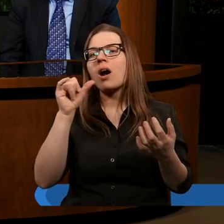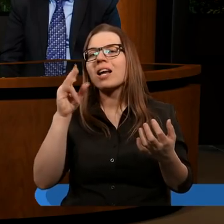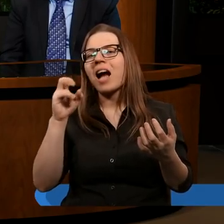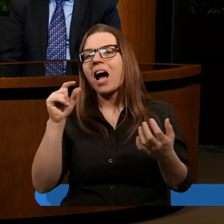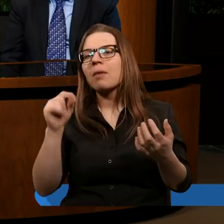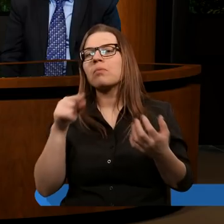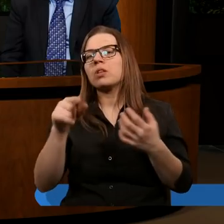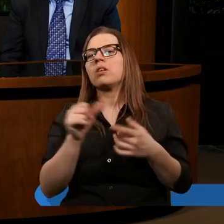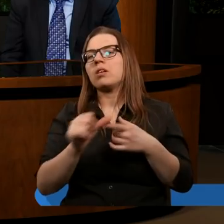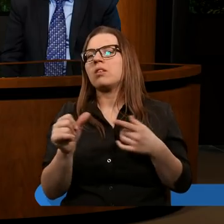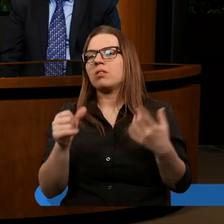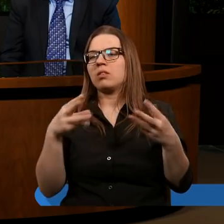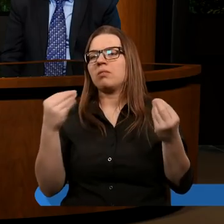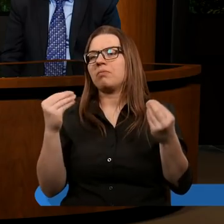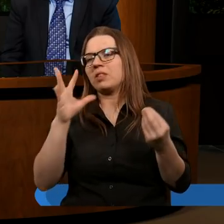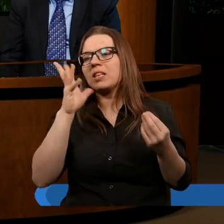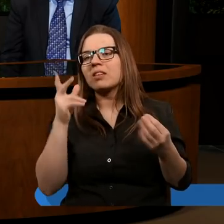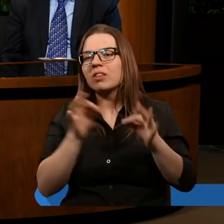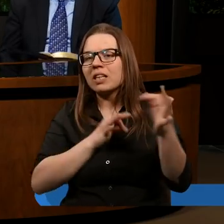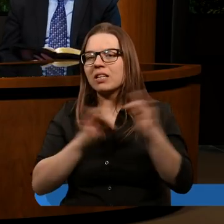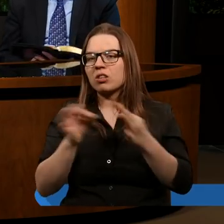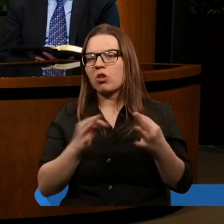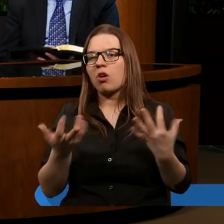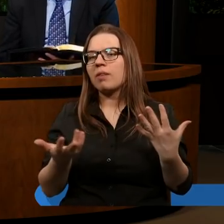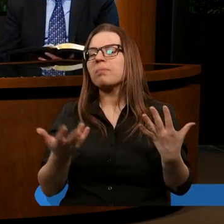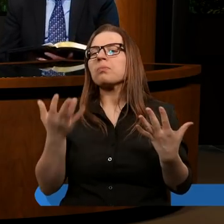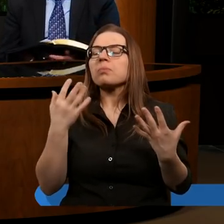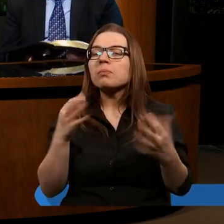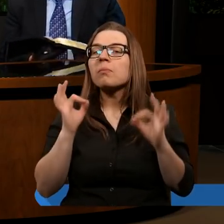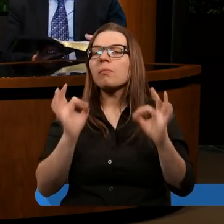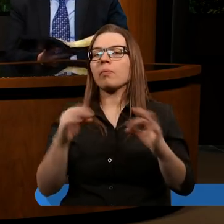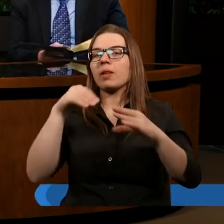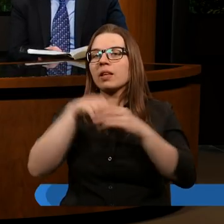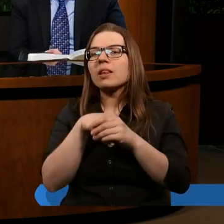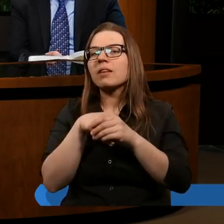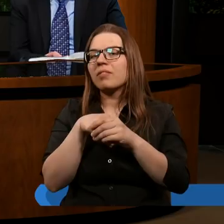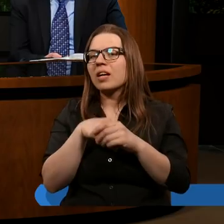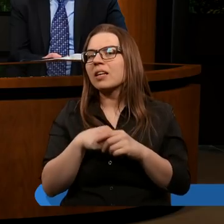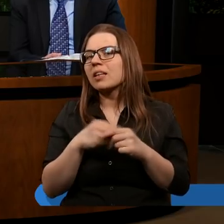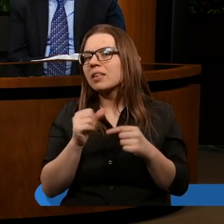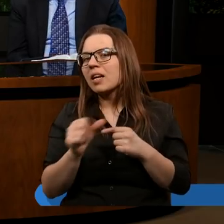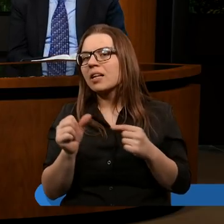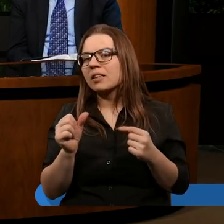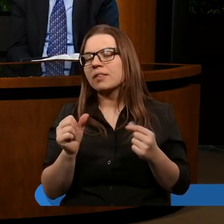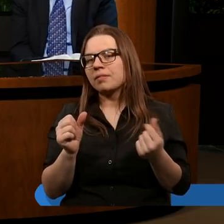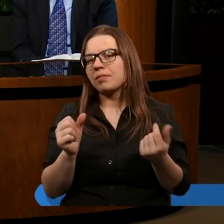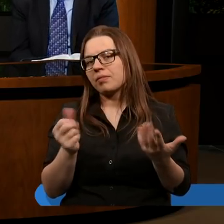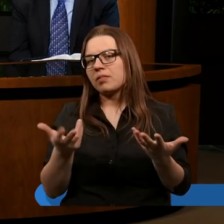historia Polikarpa to jest pierwsza historia utrwalona w piśmiennictwie. Tak